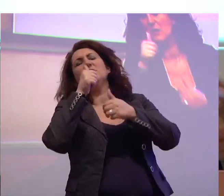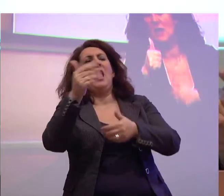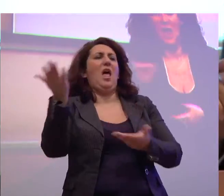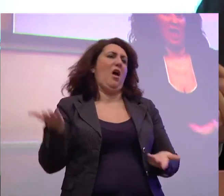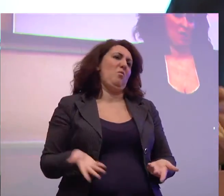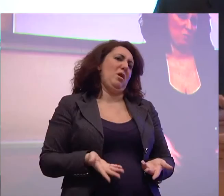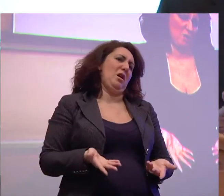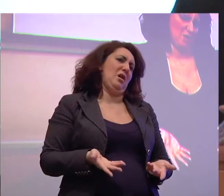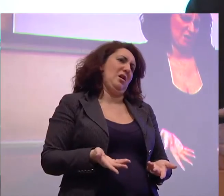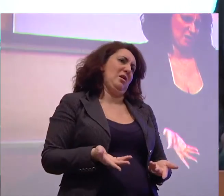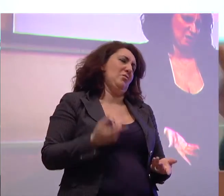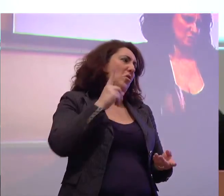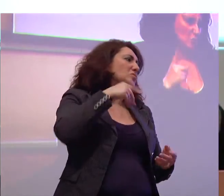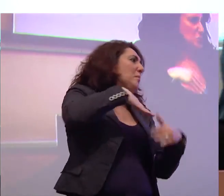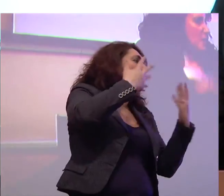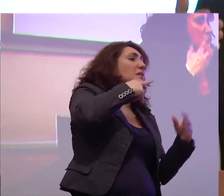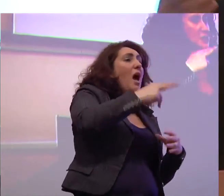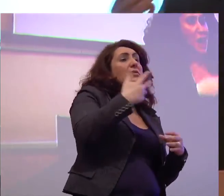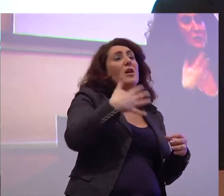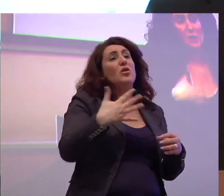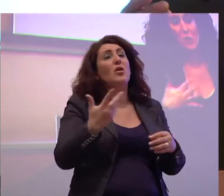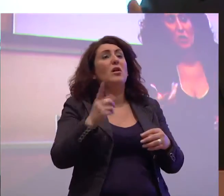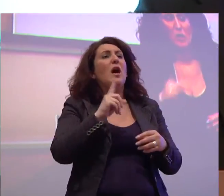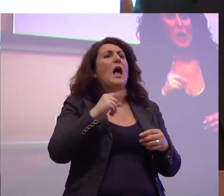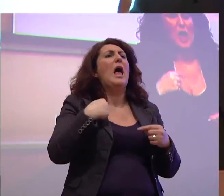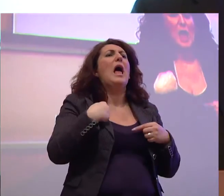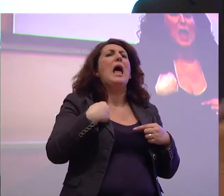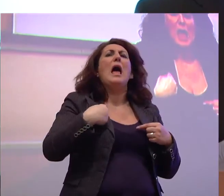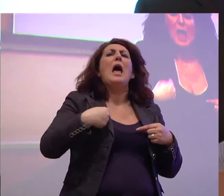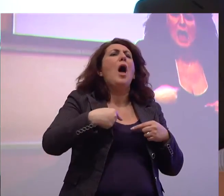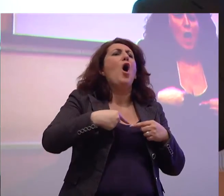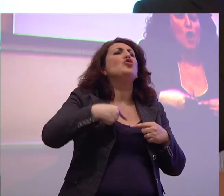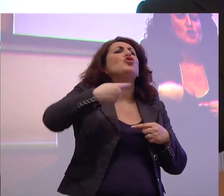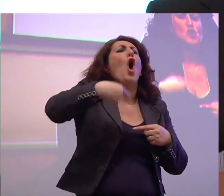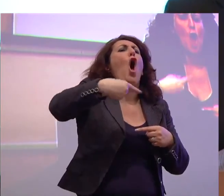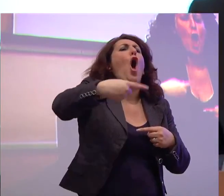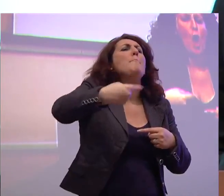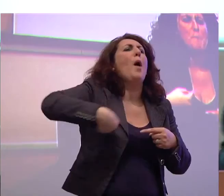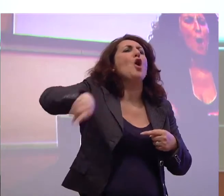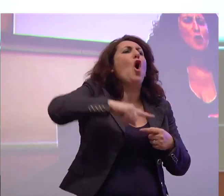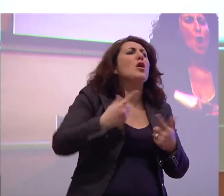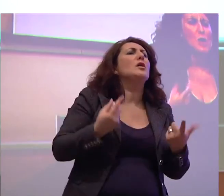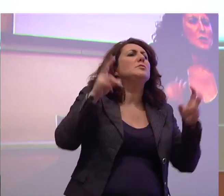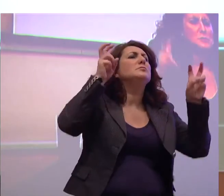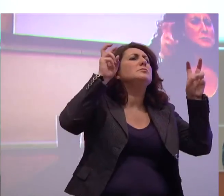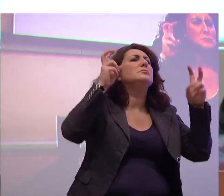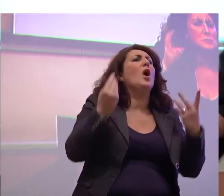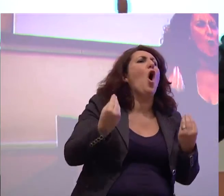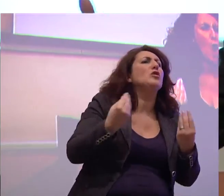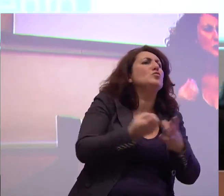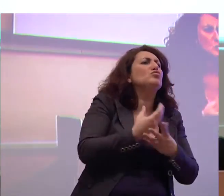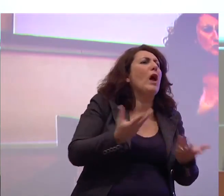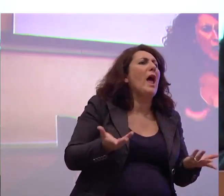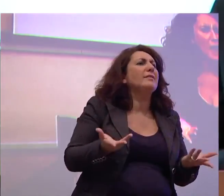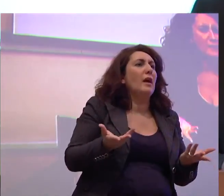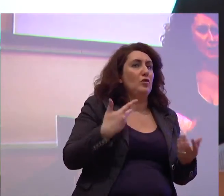sicuramente sarebbe stato detto c'è il problema del dopo di noi c'è una proposta di legge in Parlamento approvata dalla Commissione